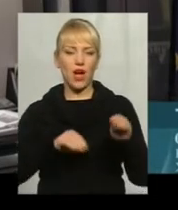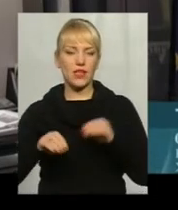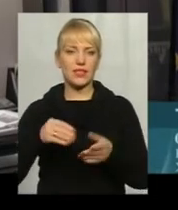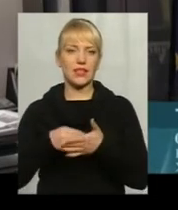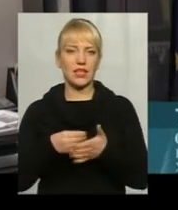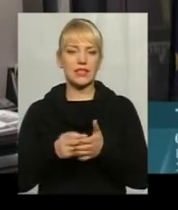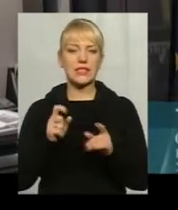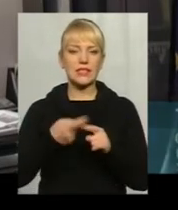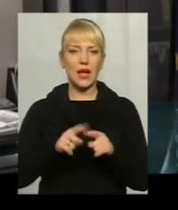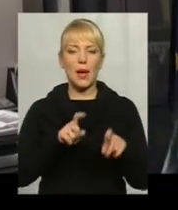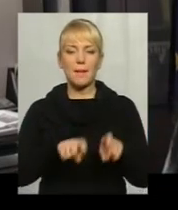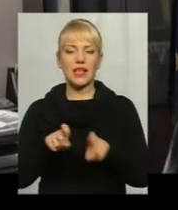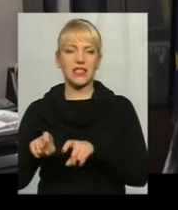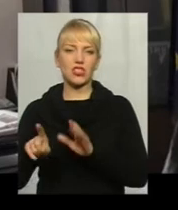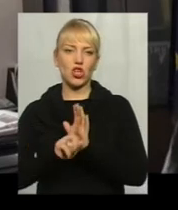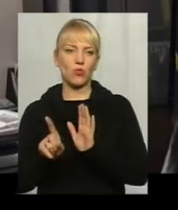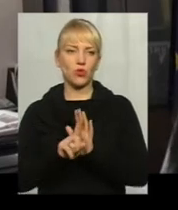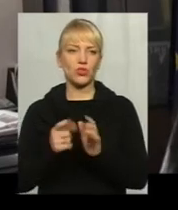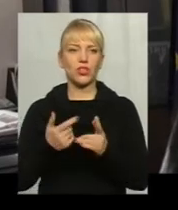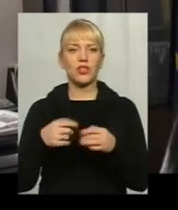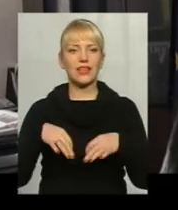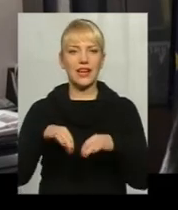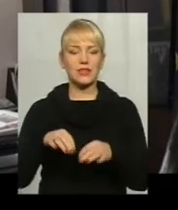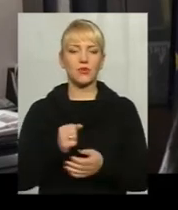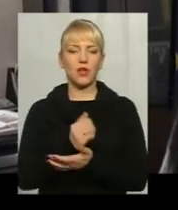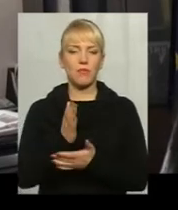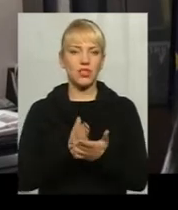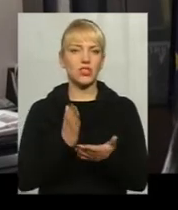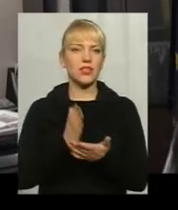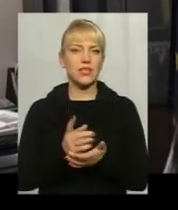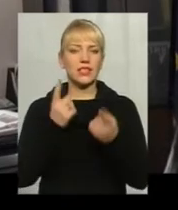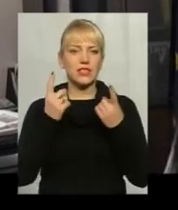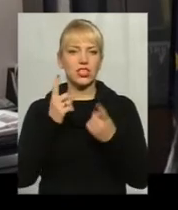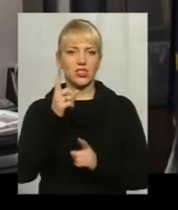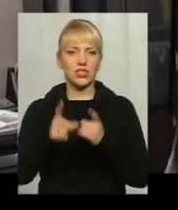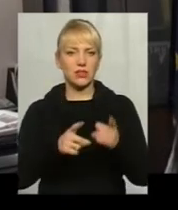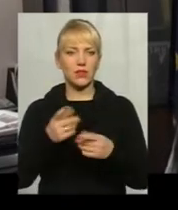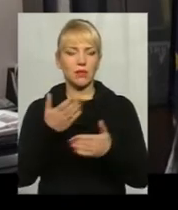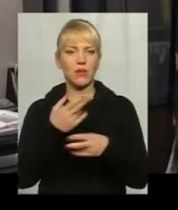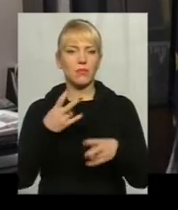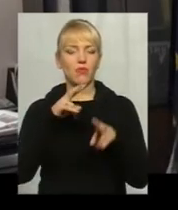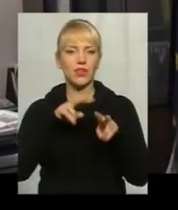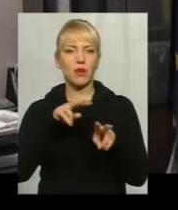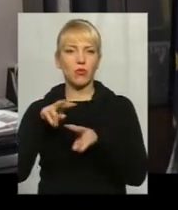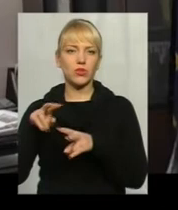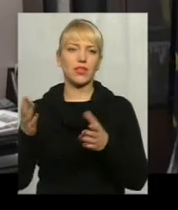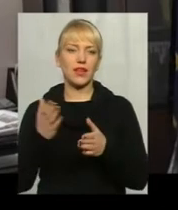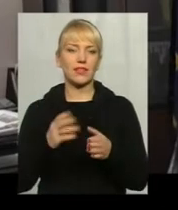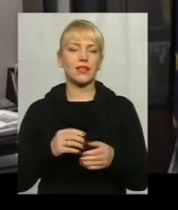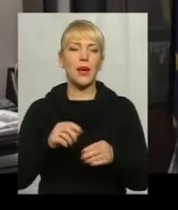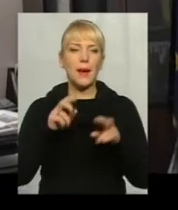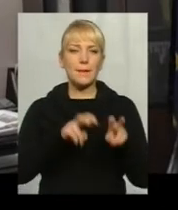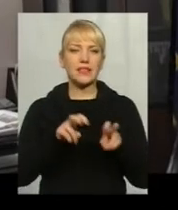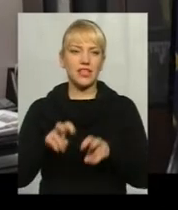пасажиропотік, оскільки транспортна мережа зазнала значних змін, ми маємо все-таки простежити, який пасажиропотік ми